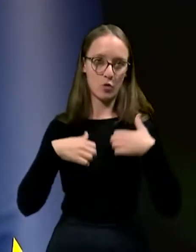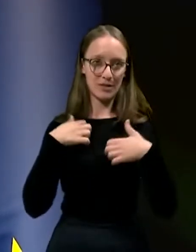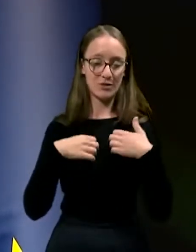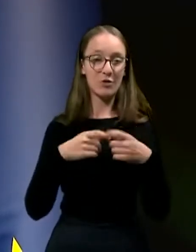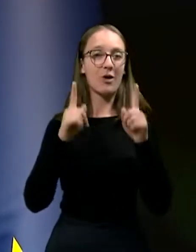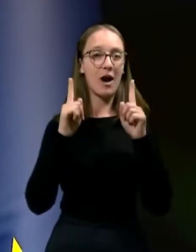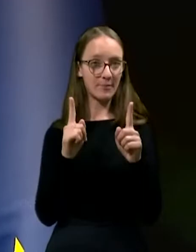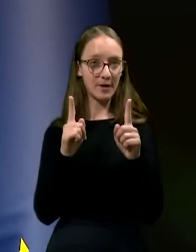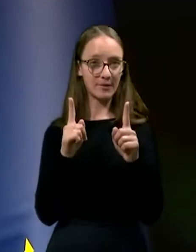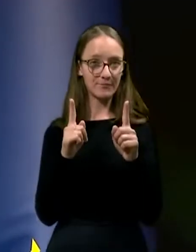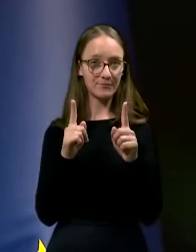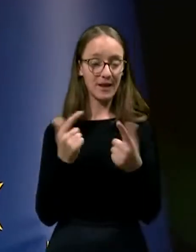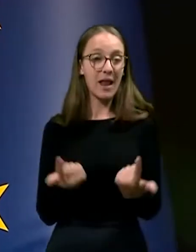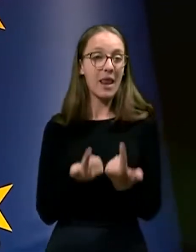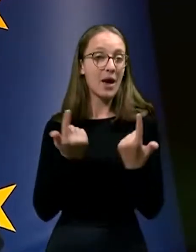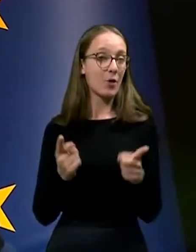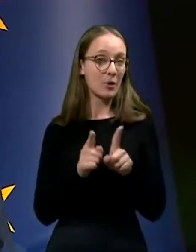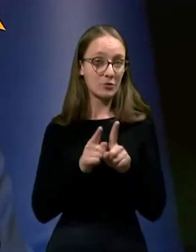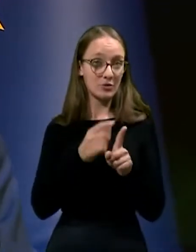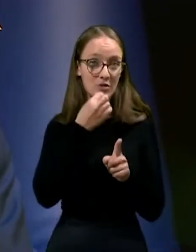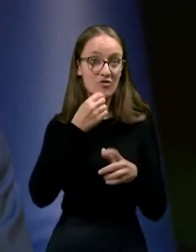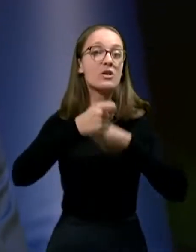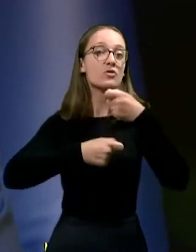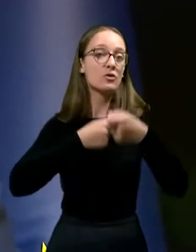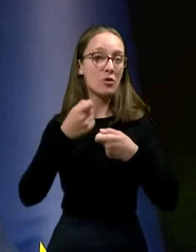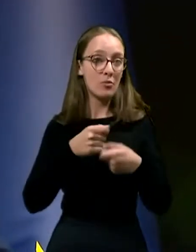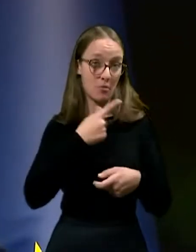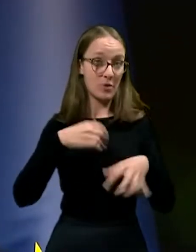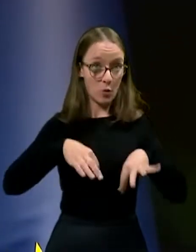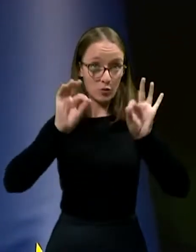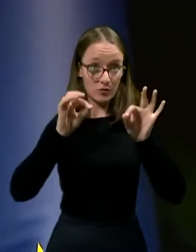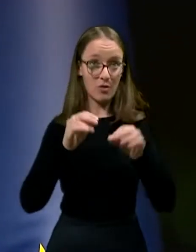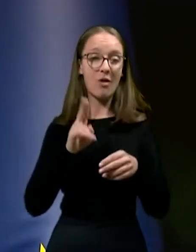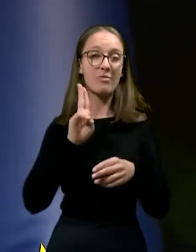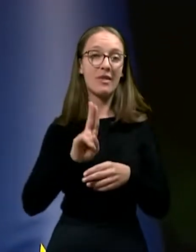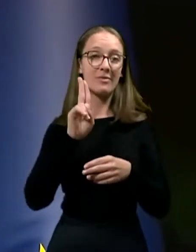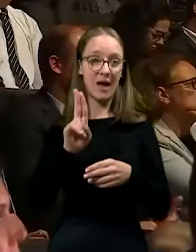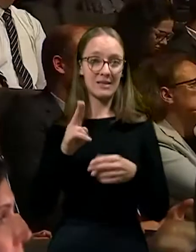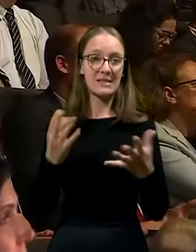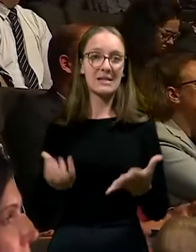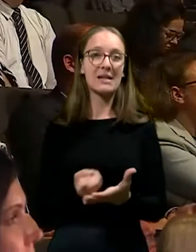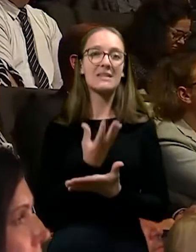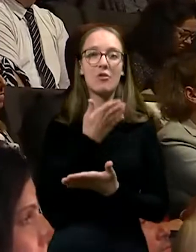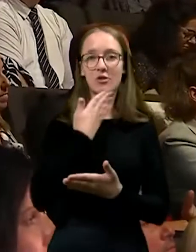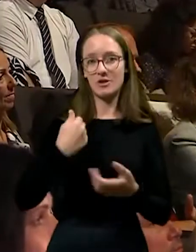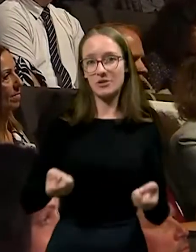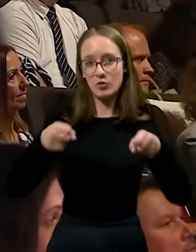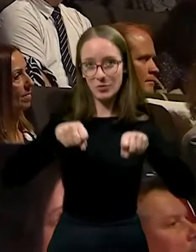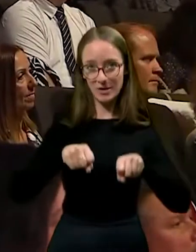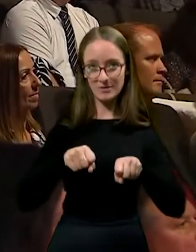Ampak lahko tudi, če sodelujemo, zagotovimo na daljni razvoj našega gospodarstva.